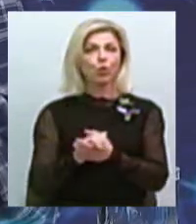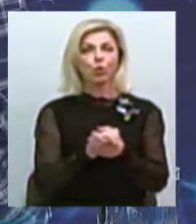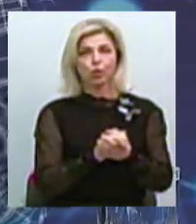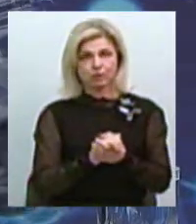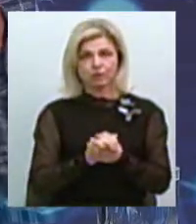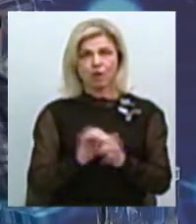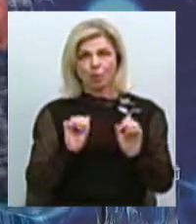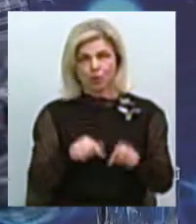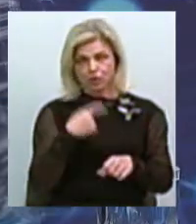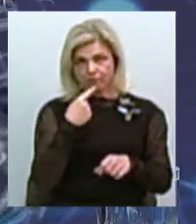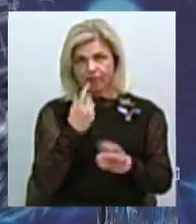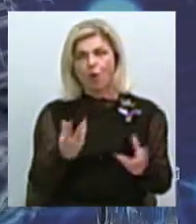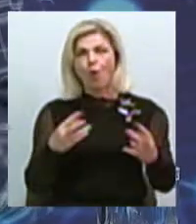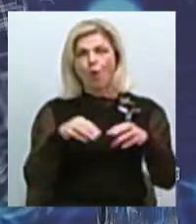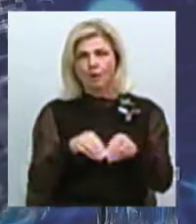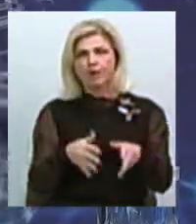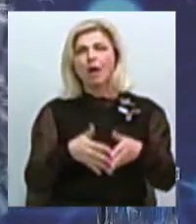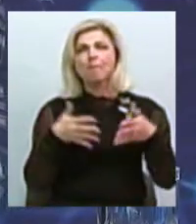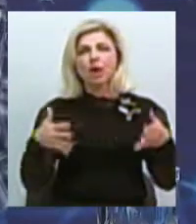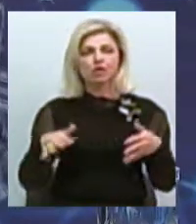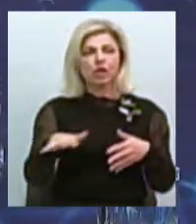казати, об'єднання великих територій,